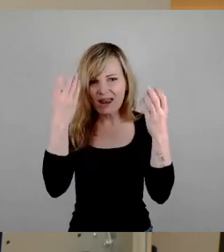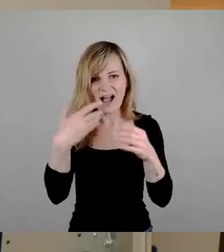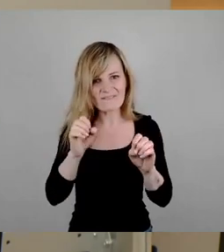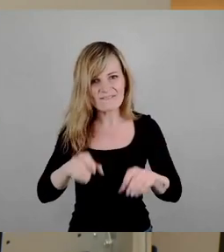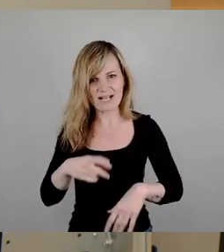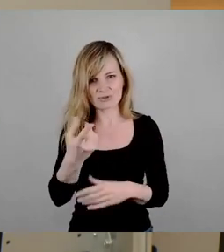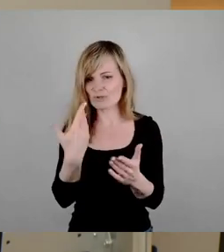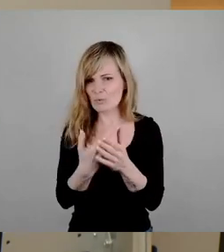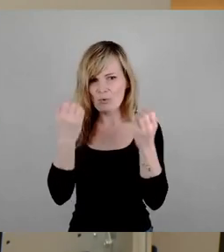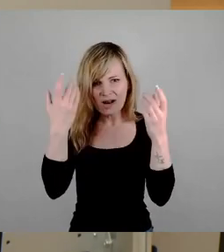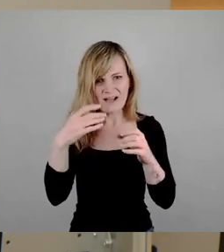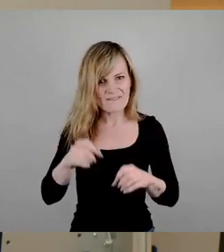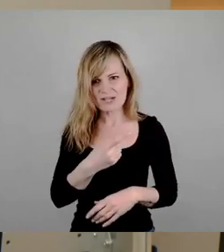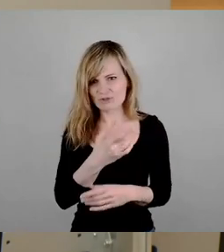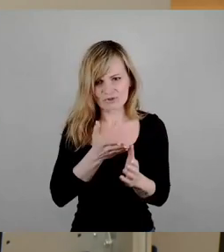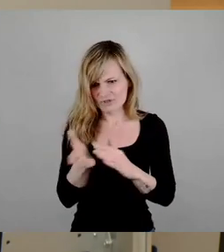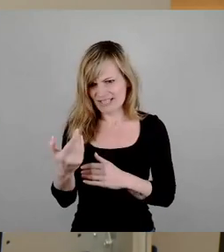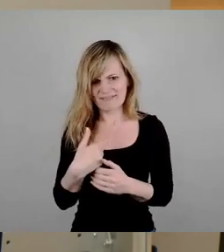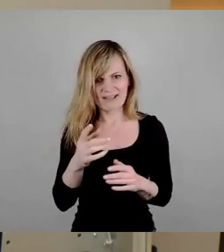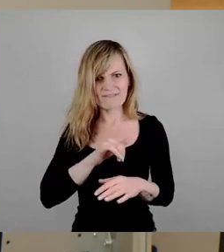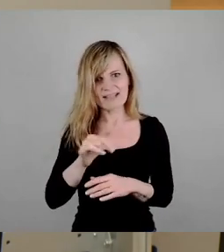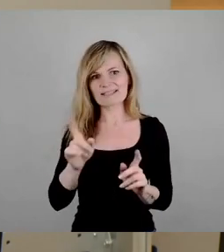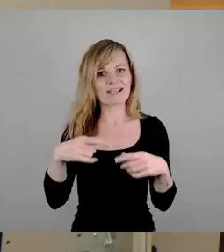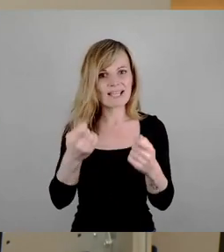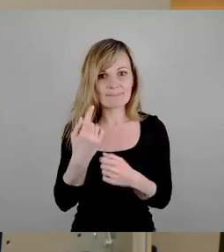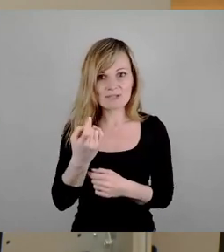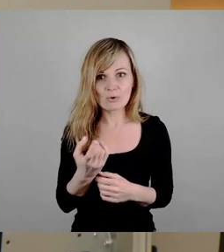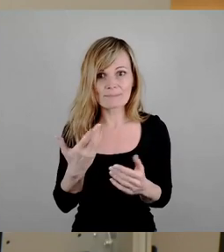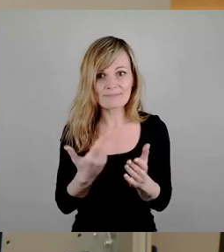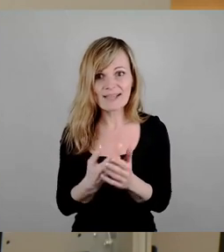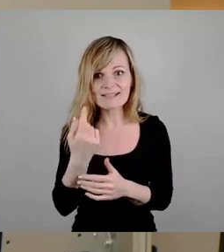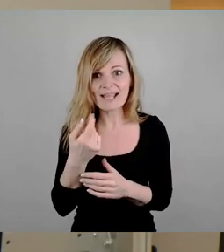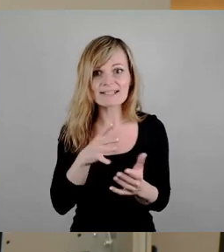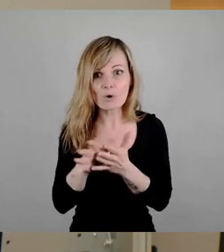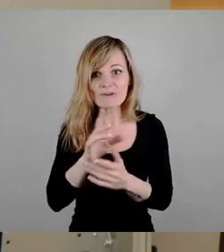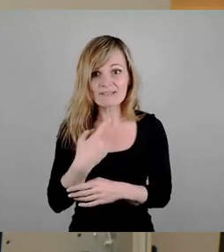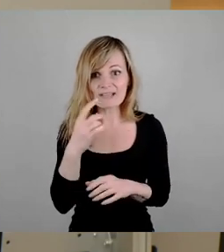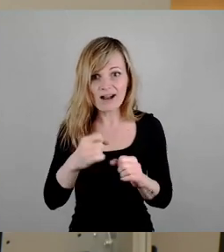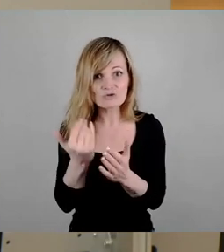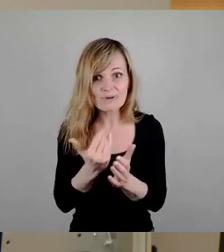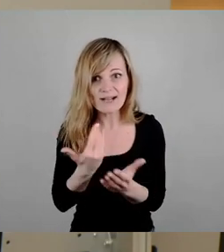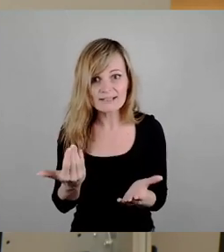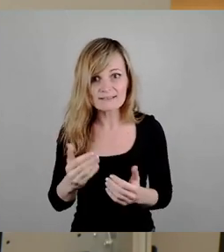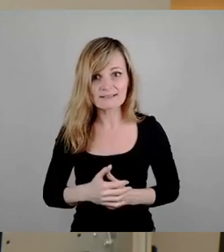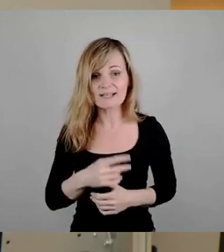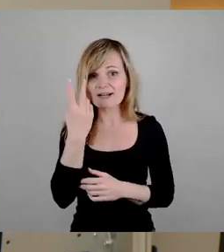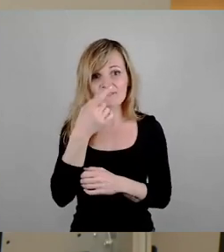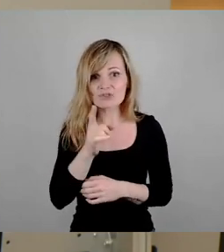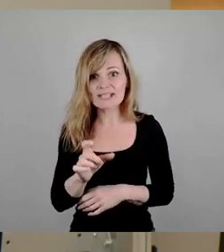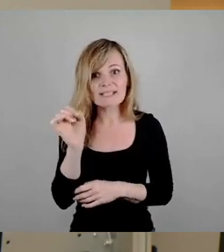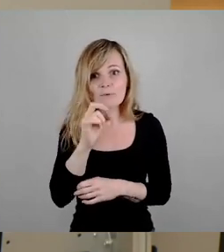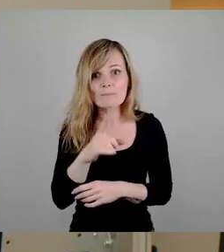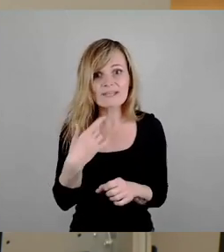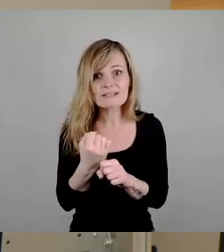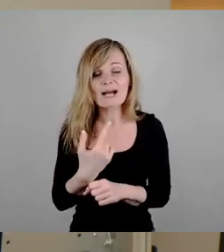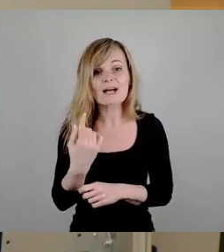so eindeutig klar, welches Ergebnis wir bekommen. Das Geld, den Aufwand können wir uns sparen. So, ich verstehe auch nicht, warum man nie das macht, was man